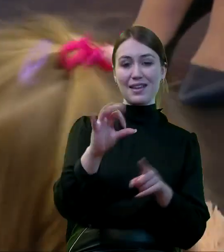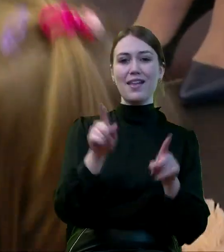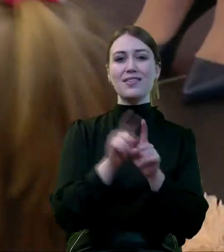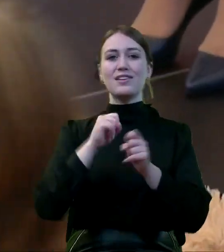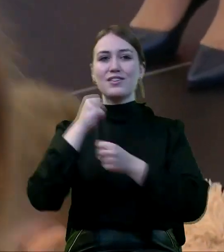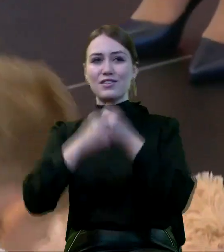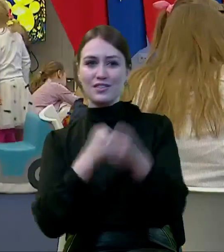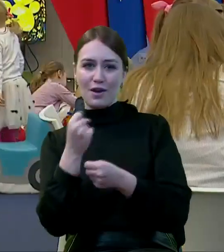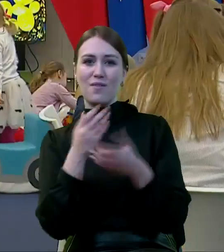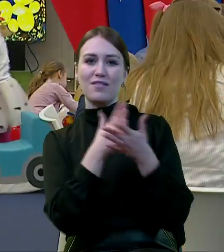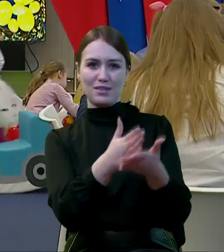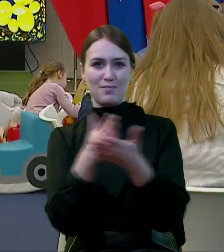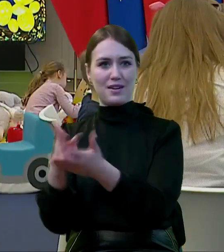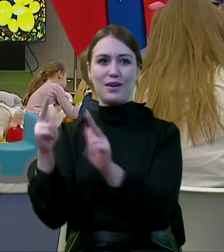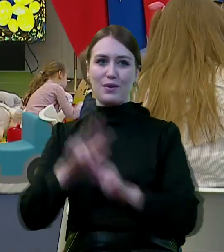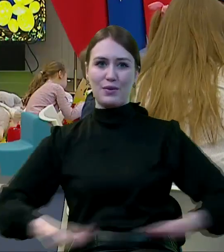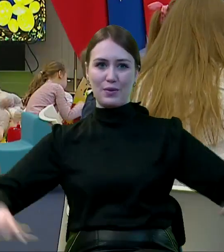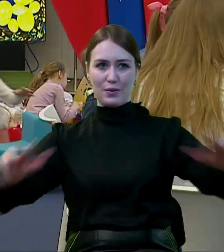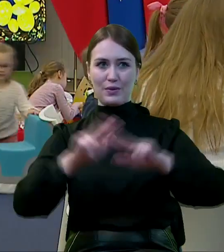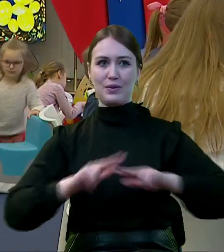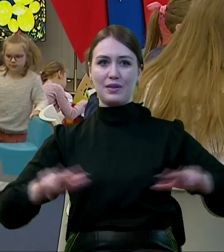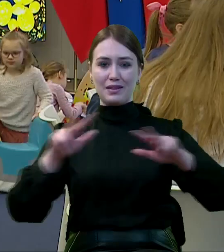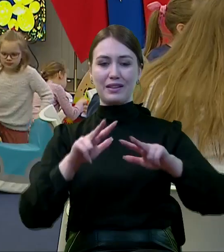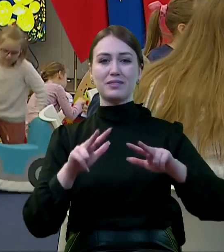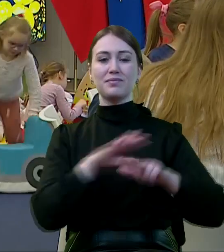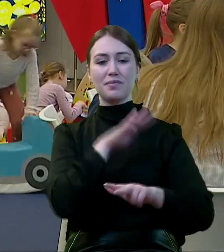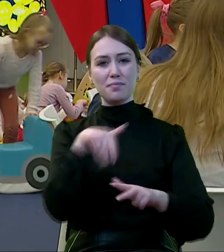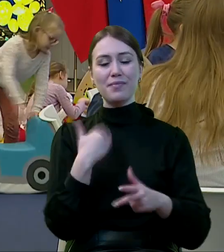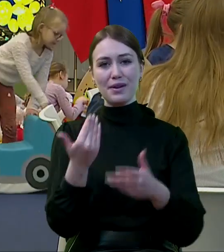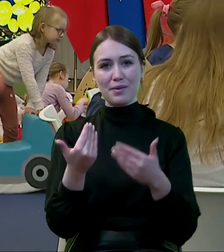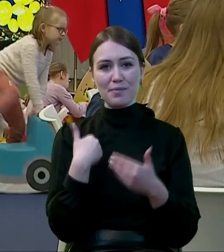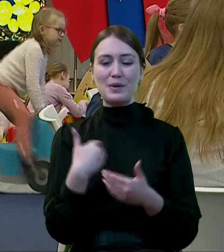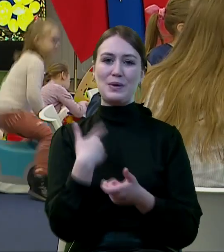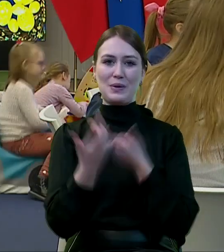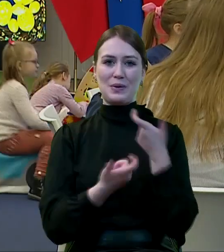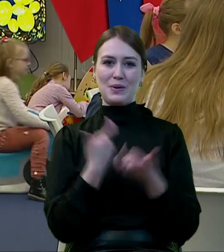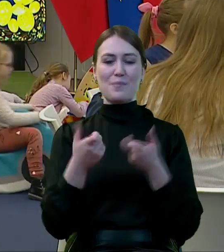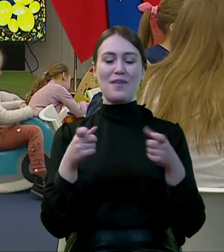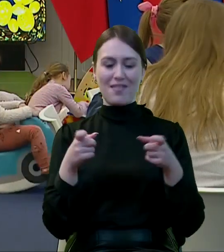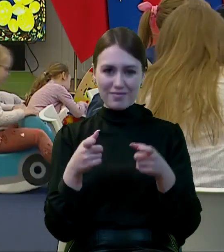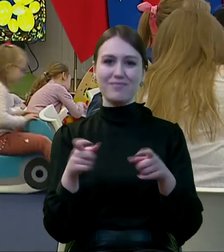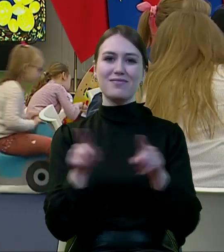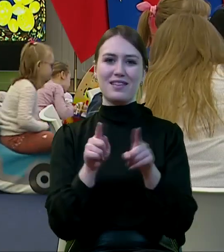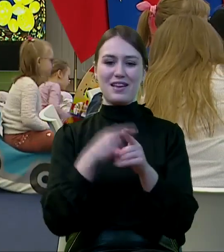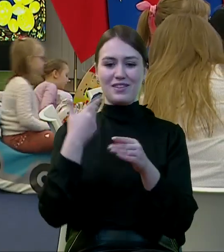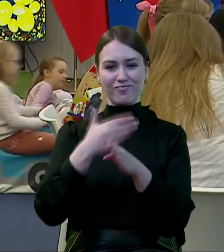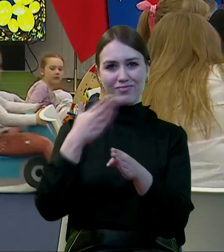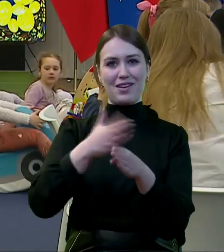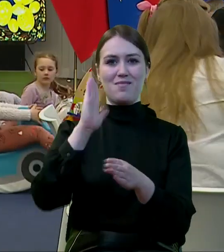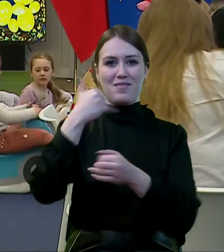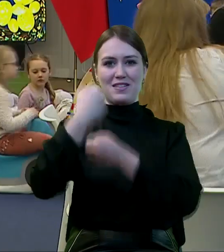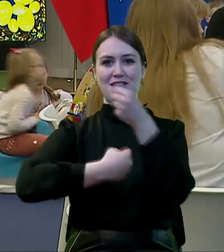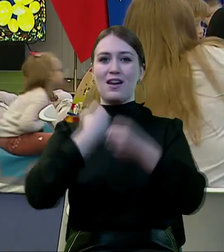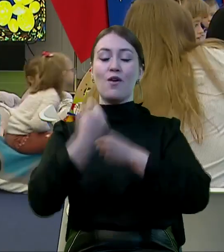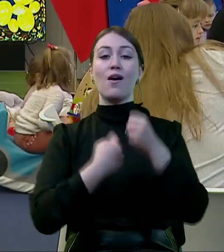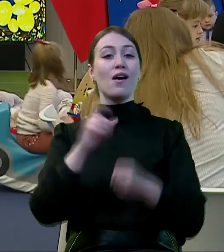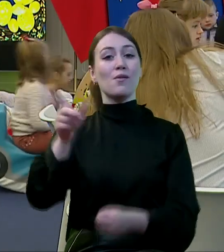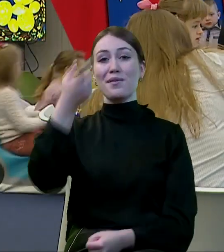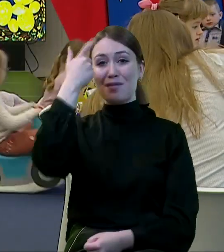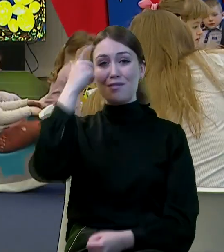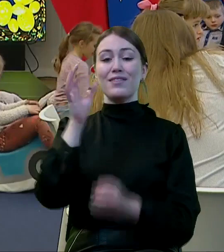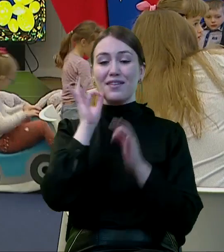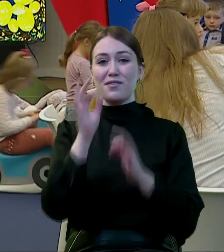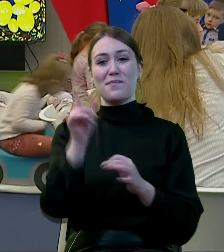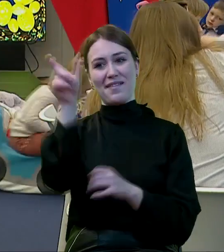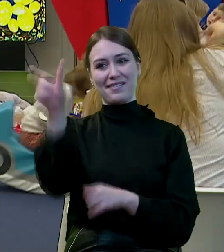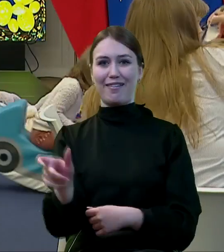i działania wspierające rodzinę podejmowaliśmy i podejmować będziemy przede wszystkim dla dobra